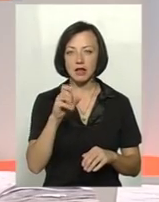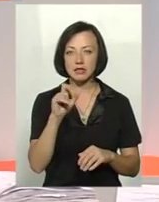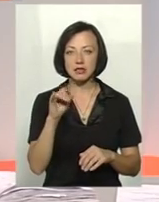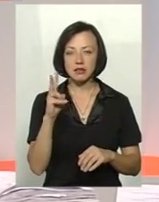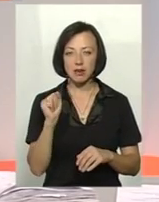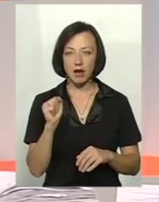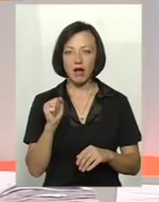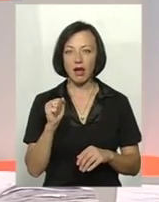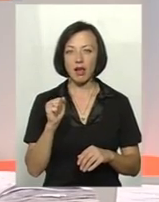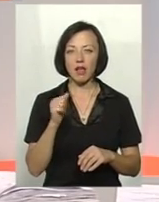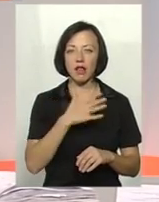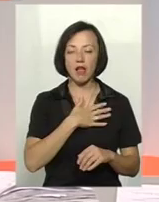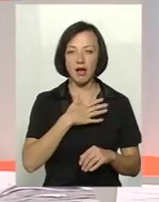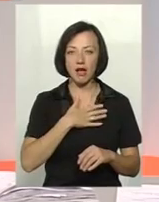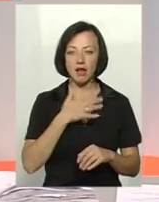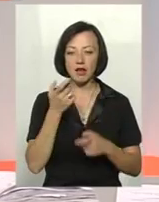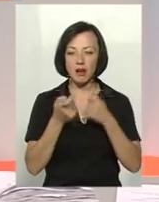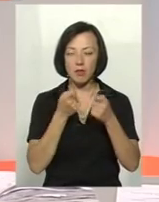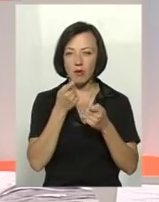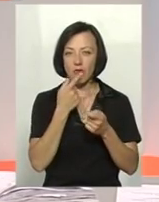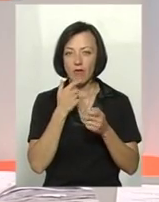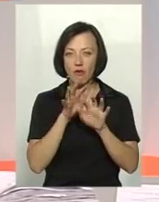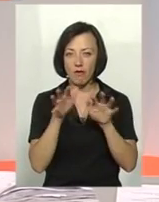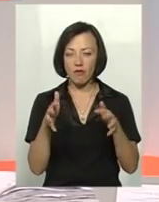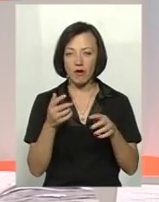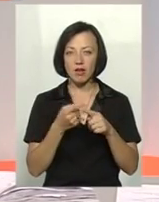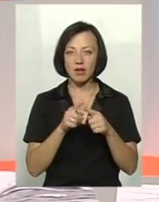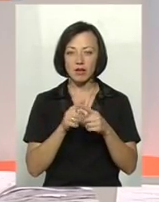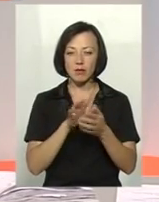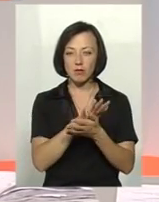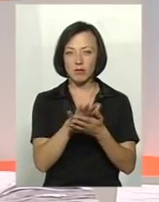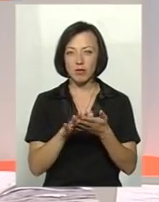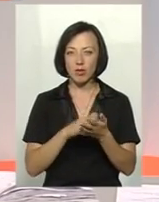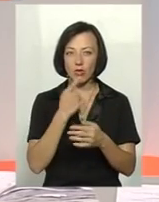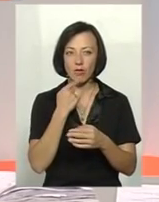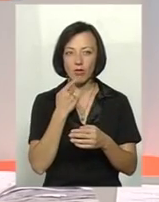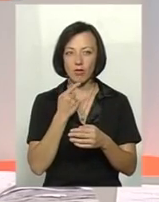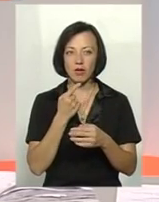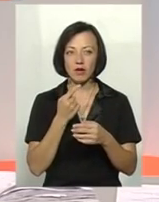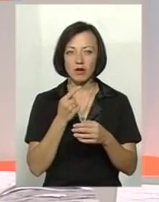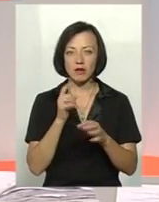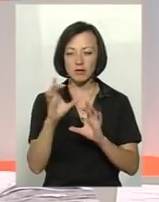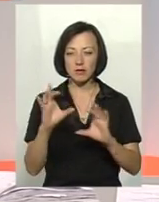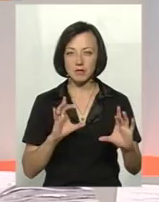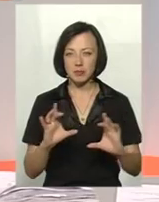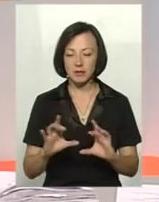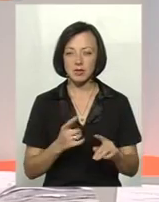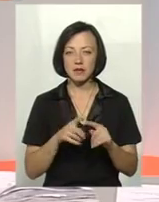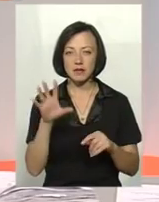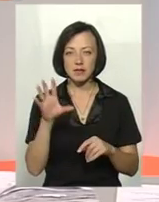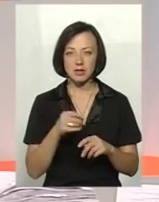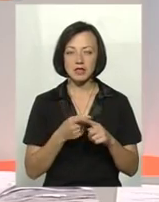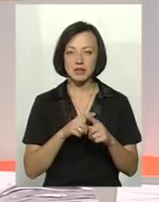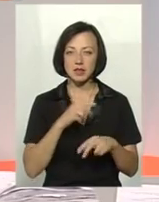І коли вони там побачать крапкові крововиливе, коли це все буде залито кров'ю, такими великими геморагіями, все це